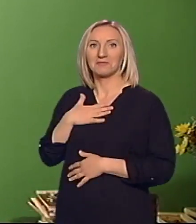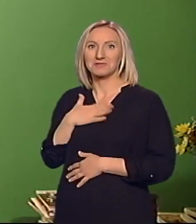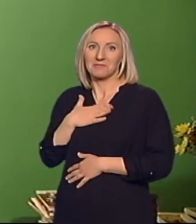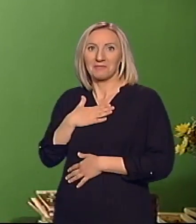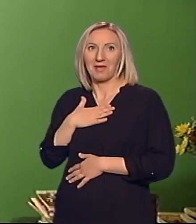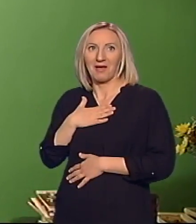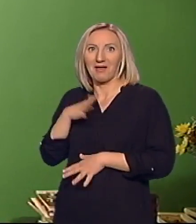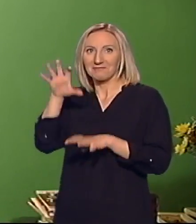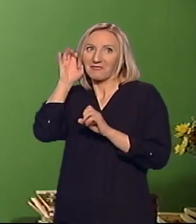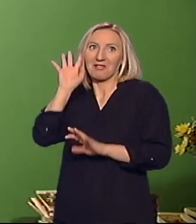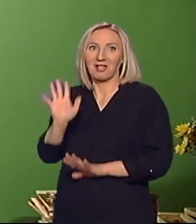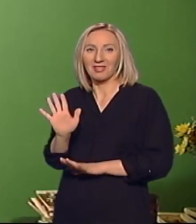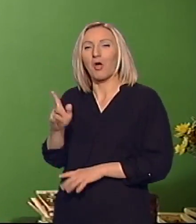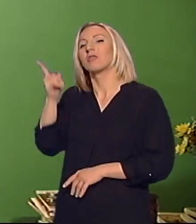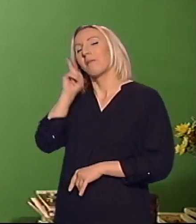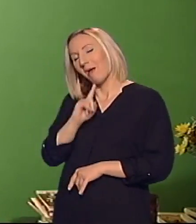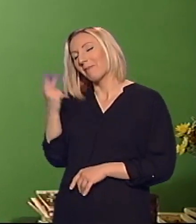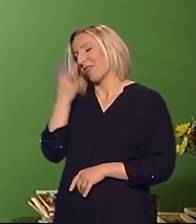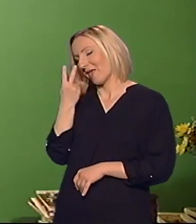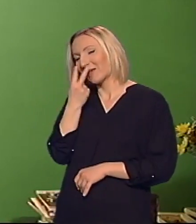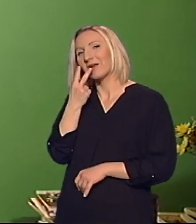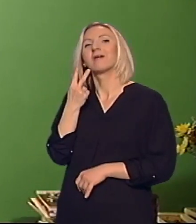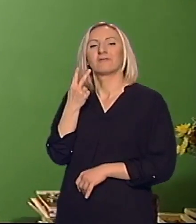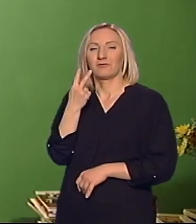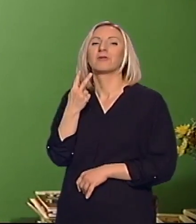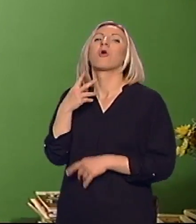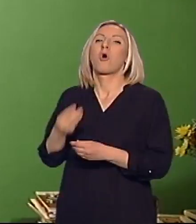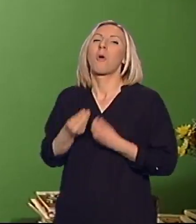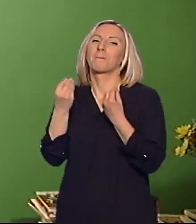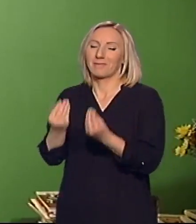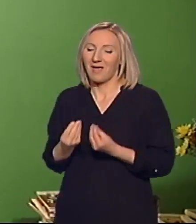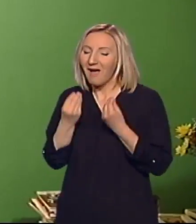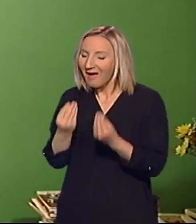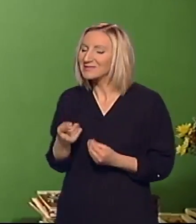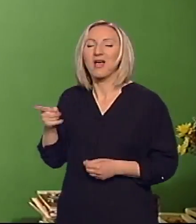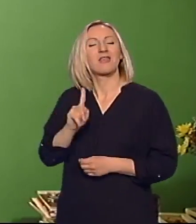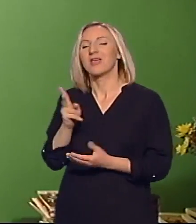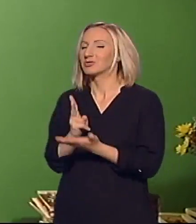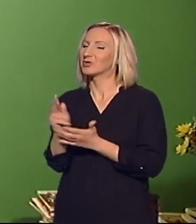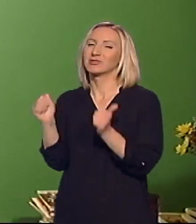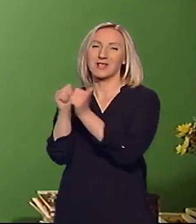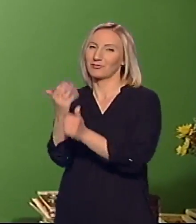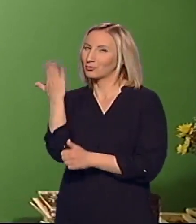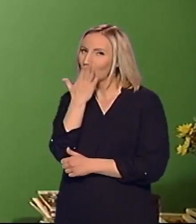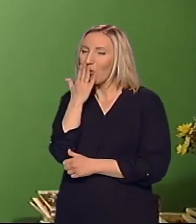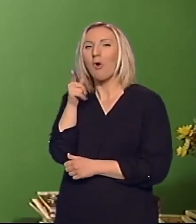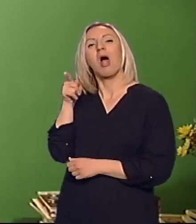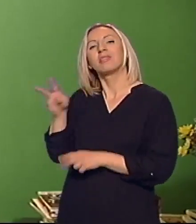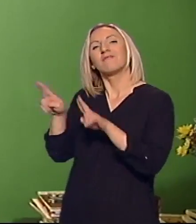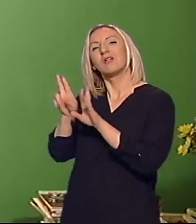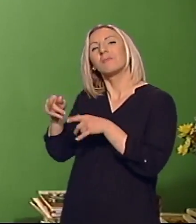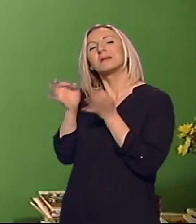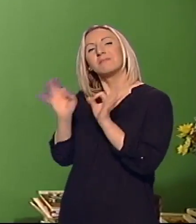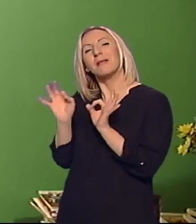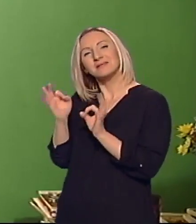nešto, nešto od čega sam se sjetila, onda mama naravno, mislim, mi je bilo teško, onda mi je objasnila da on neće ići u školu koju idem i ja, da on ima neku svoju